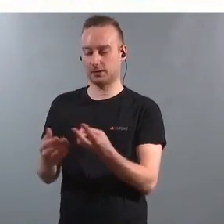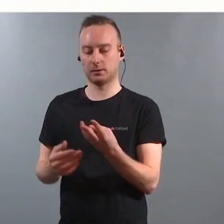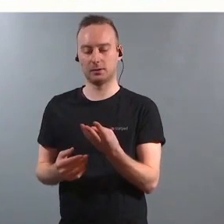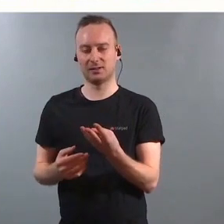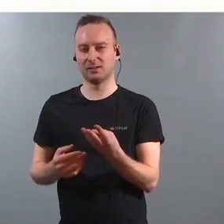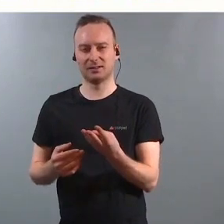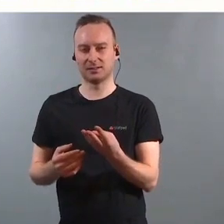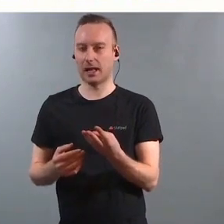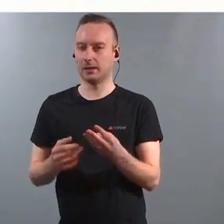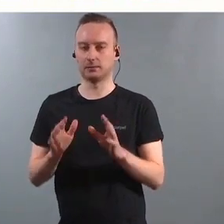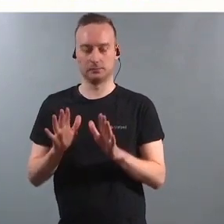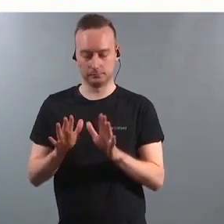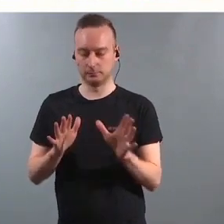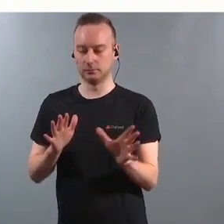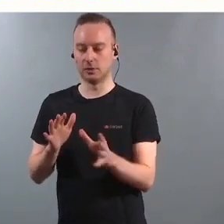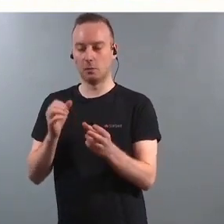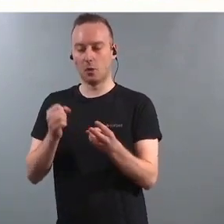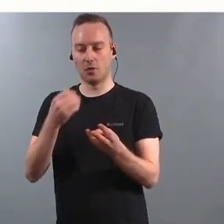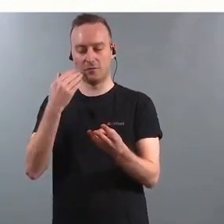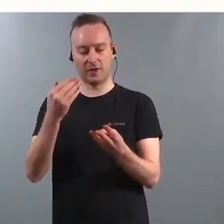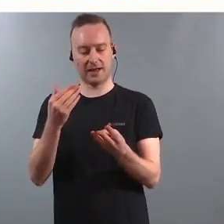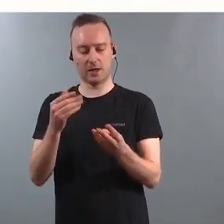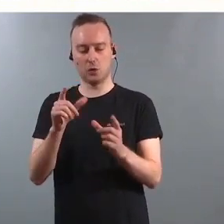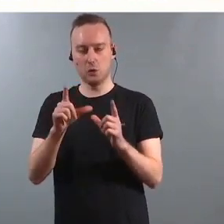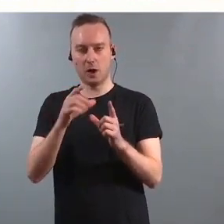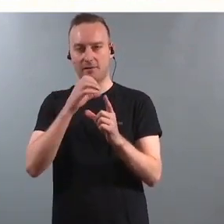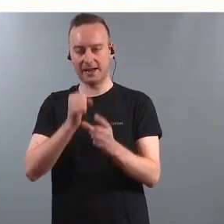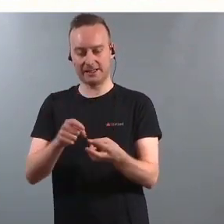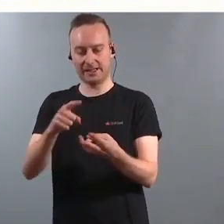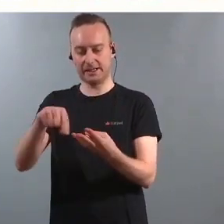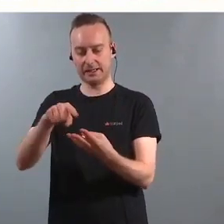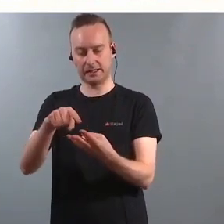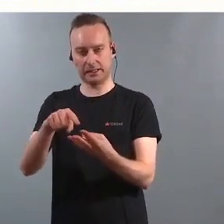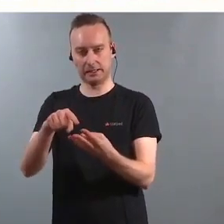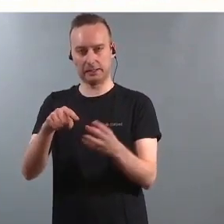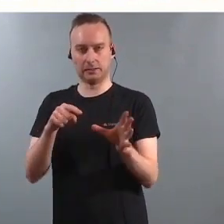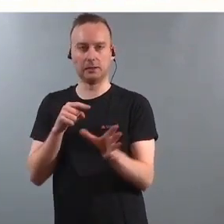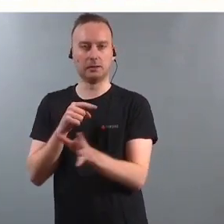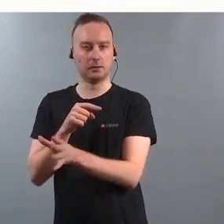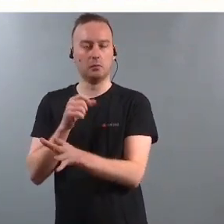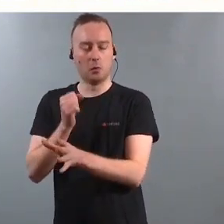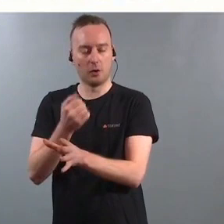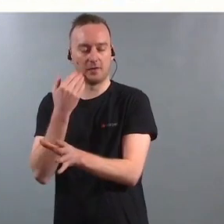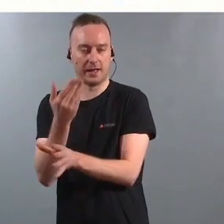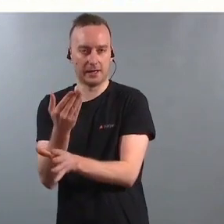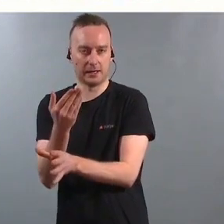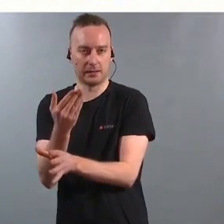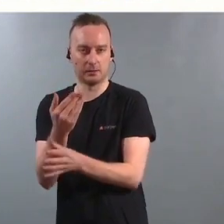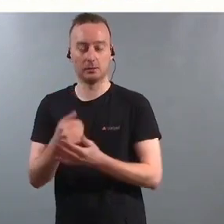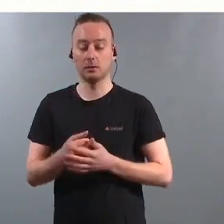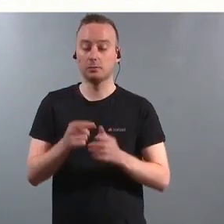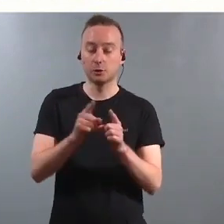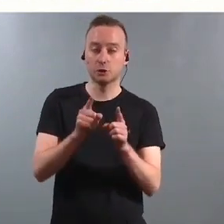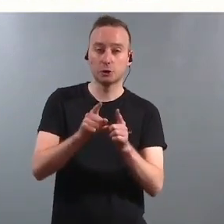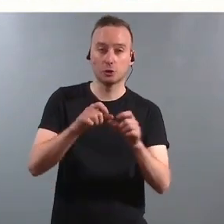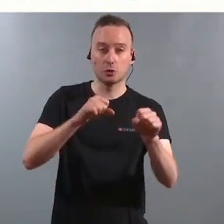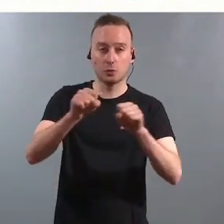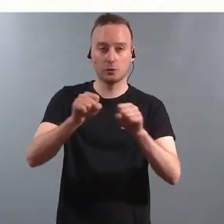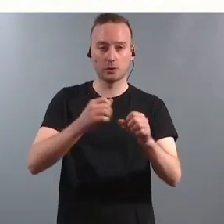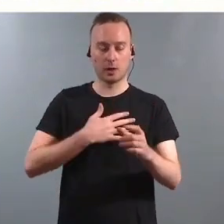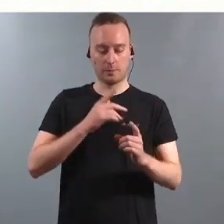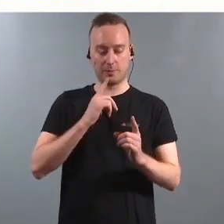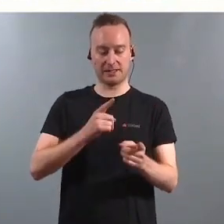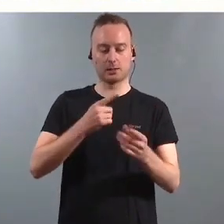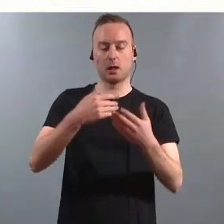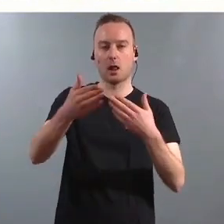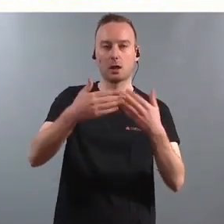må være uavhengig av de personene du møter, og det gjør at kommunen plikter å lage systemer